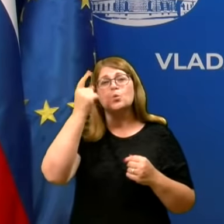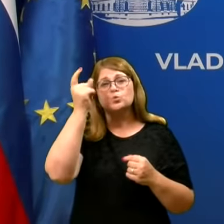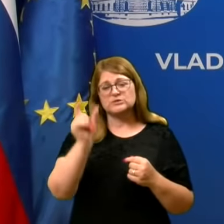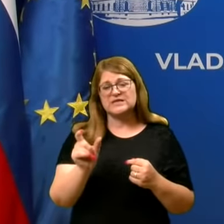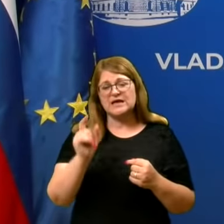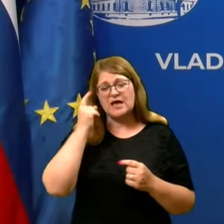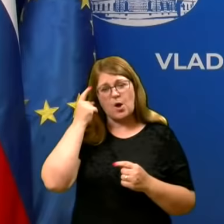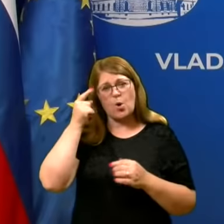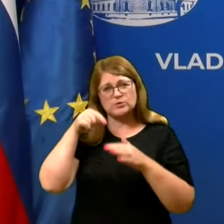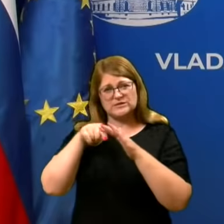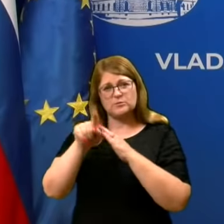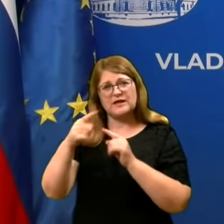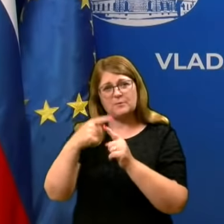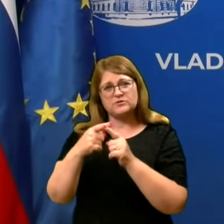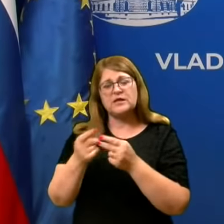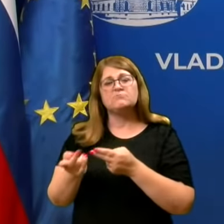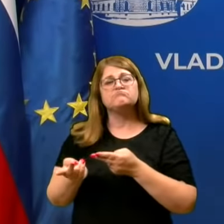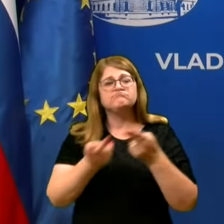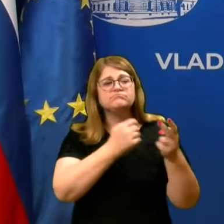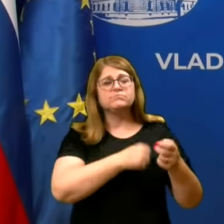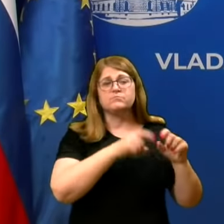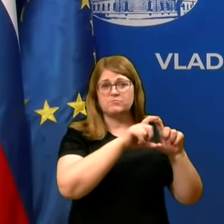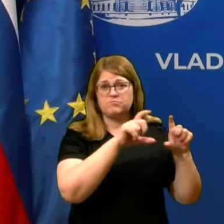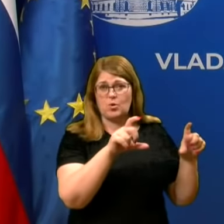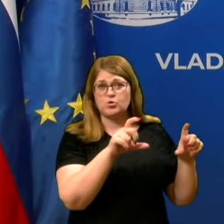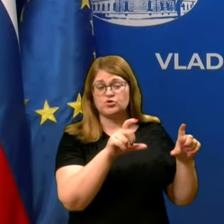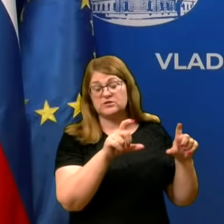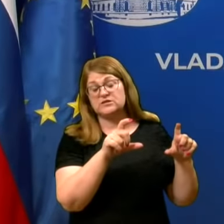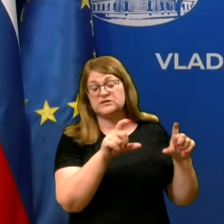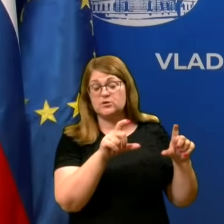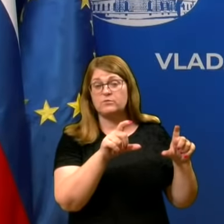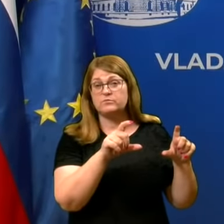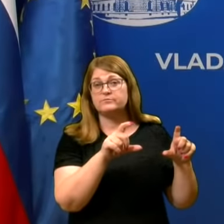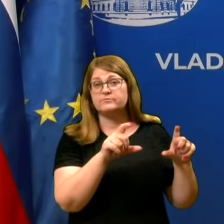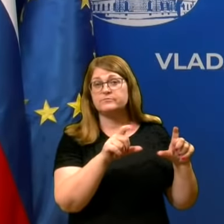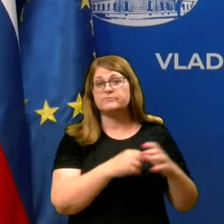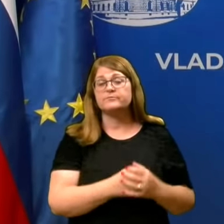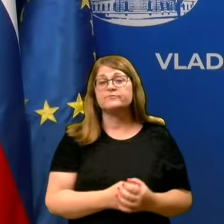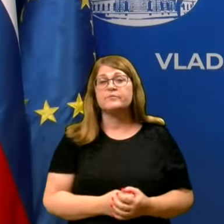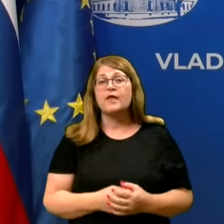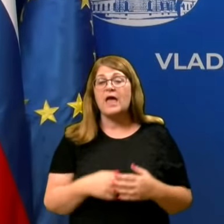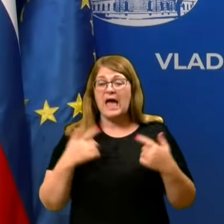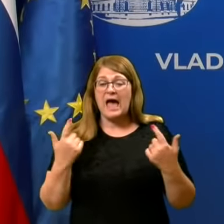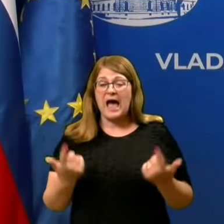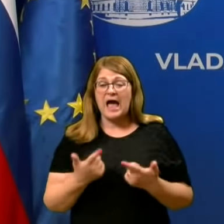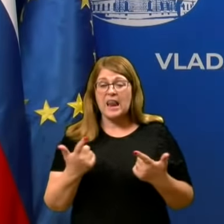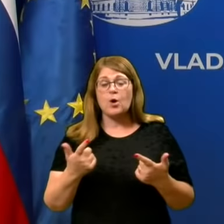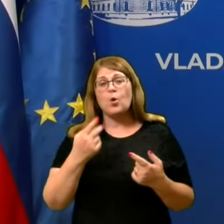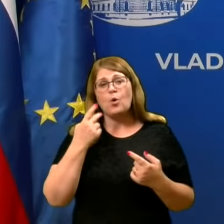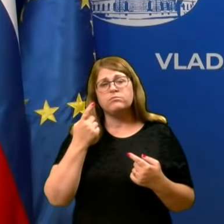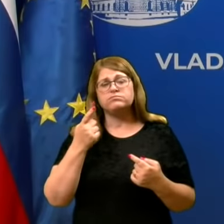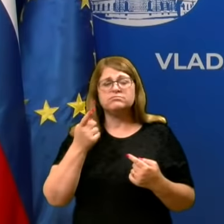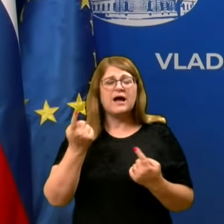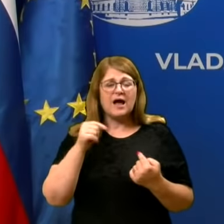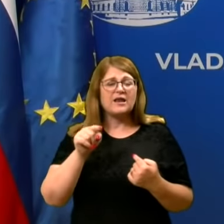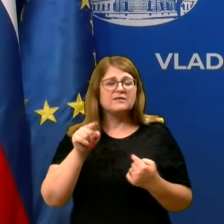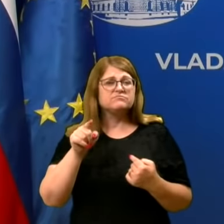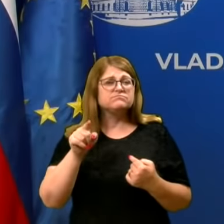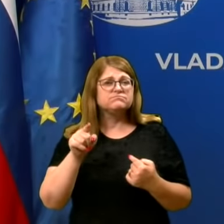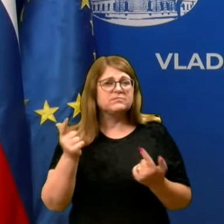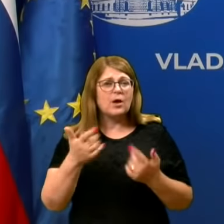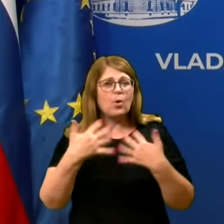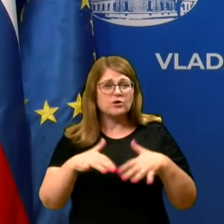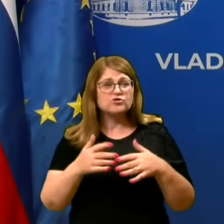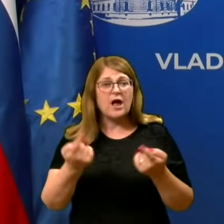oskrbovanca, ki je pozitiven, odpeljali v bovnišnico, mogoče, če lahko z vidika kapacitet bovnišnic, razložite, kaj bi to